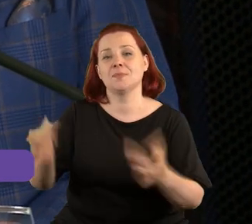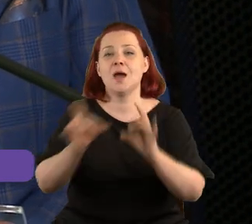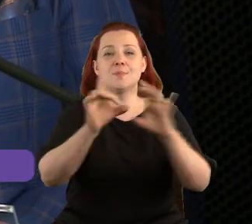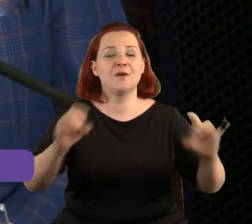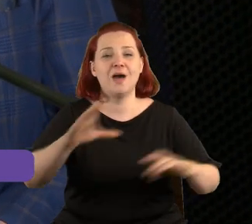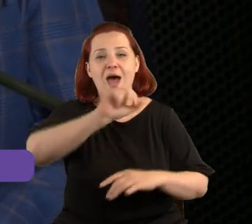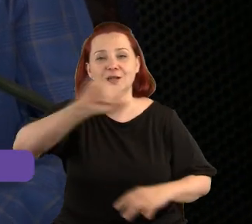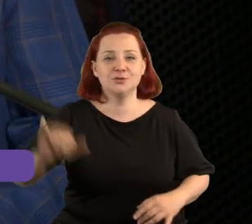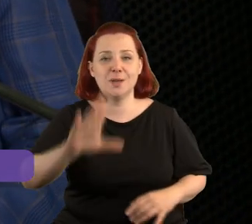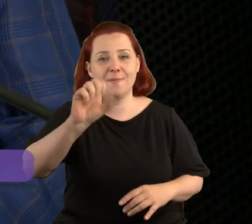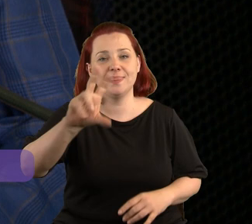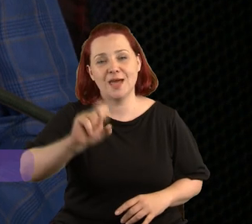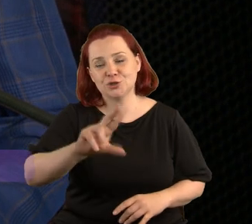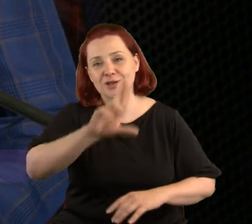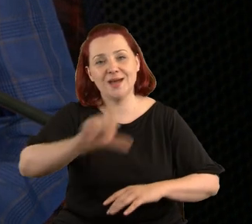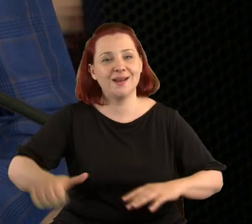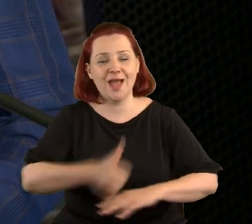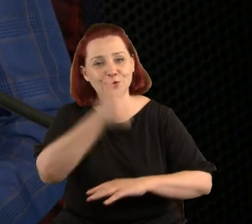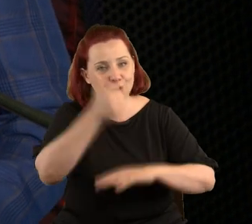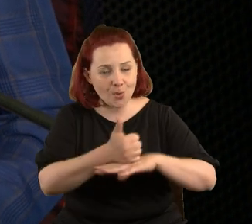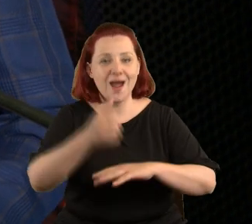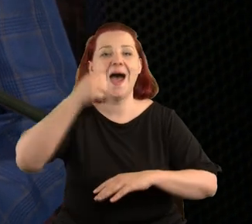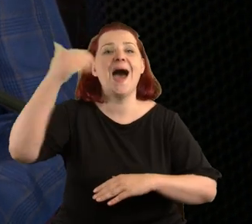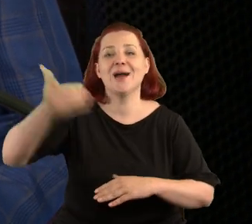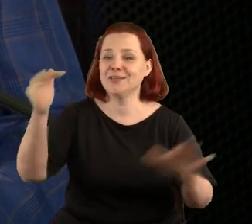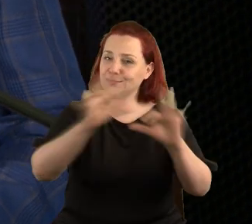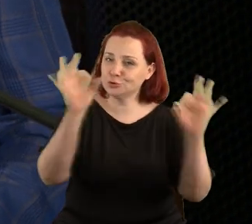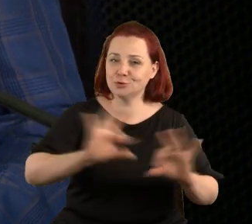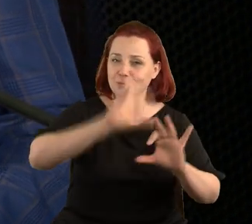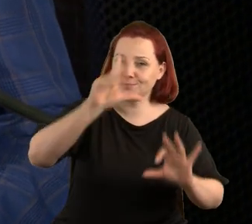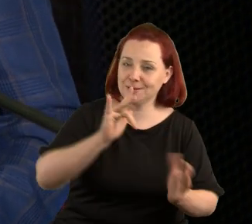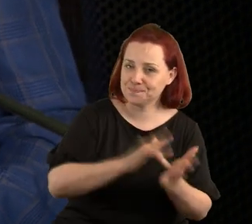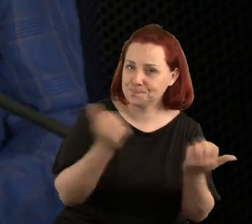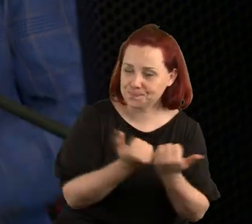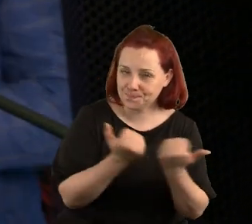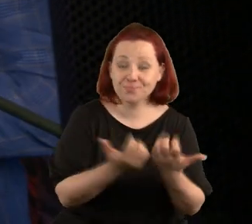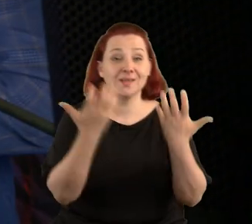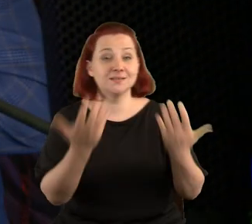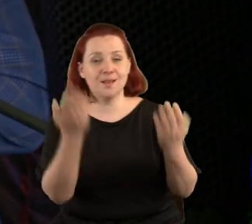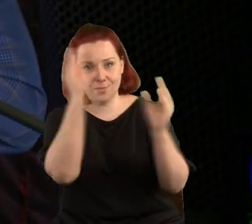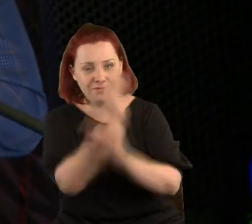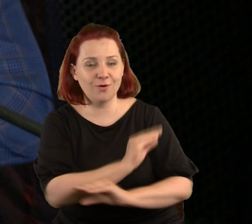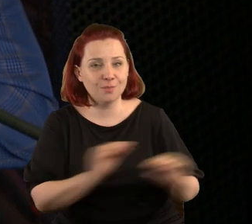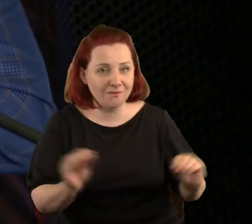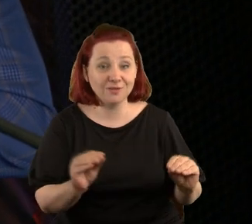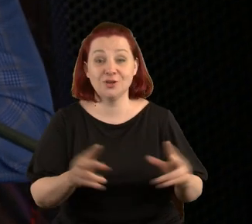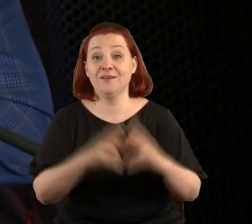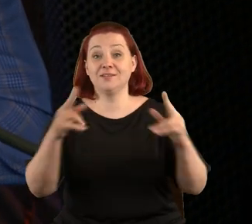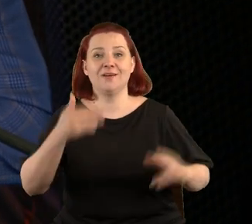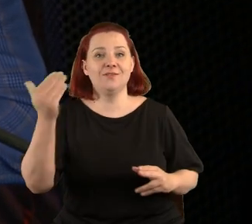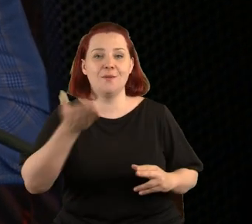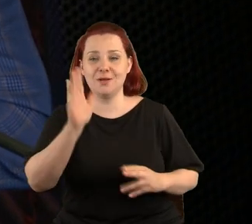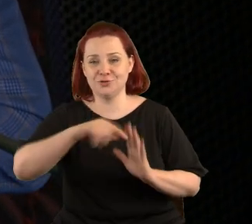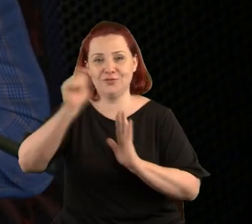Andrzej Bednarczyk, rektor Akademii Sztuk Pięknych w Krakowie. Chciałem poinformować Państwa również, że podczas wykładu będzie